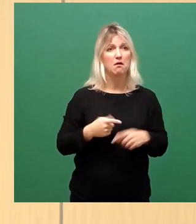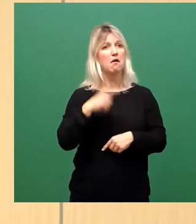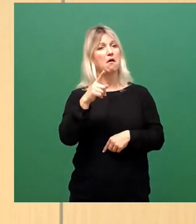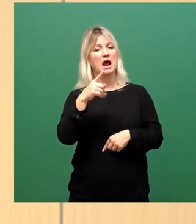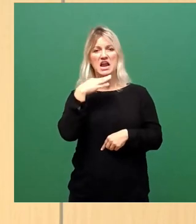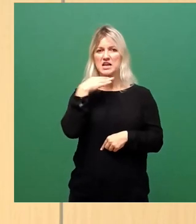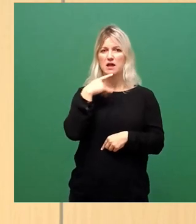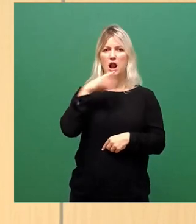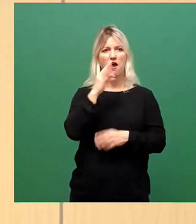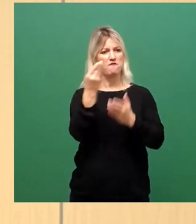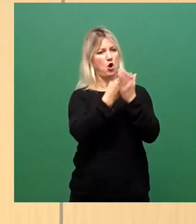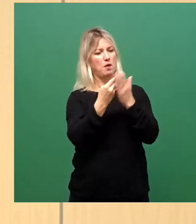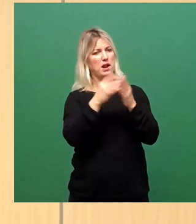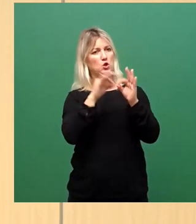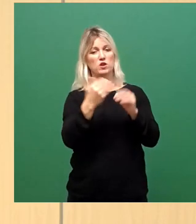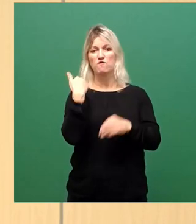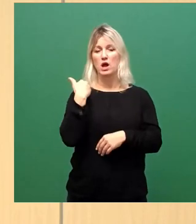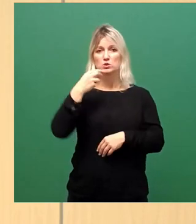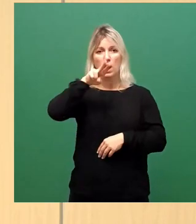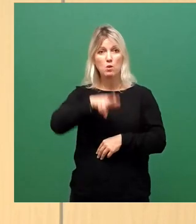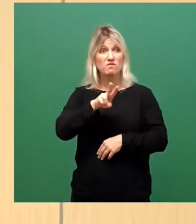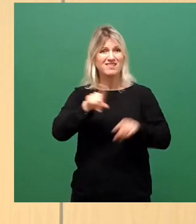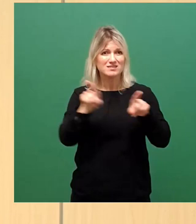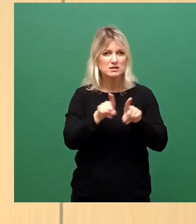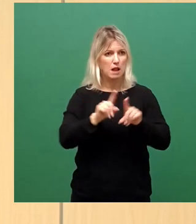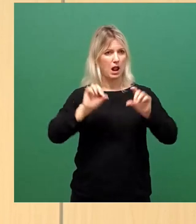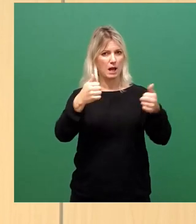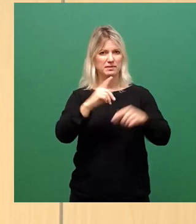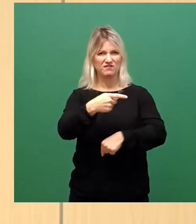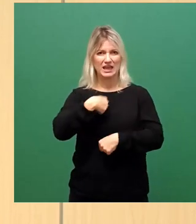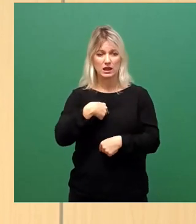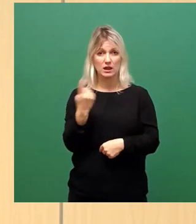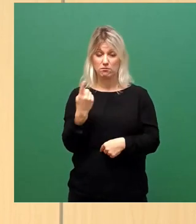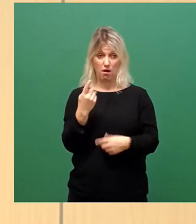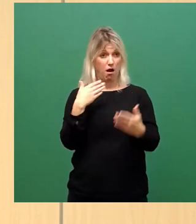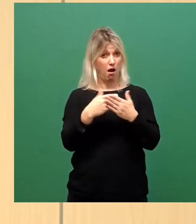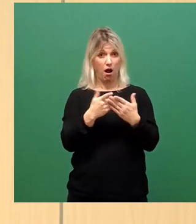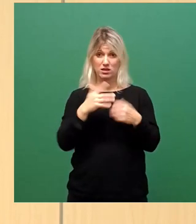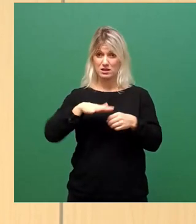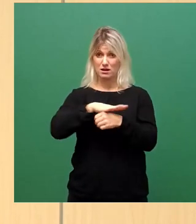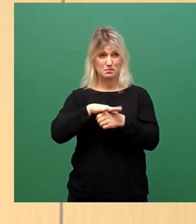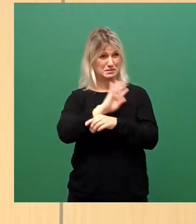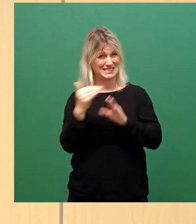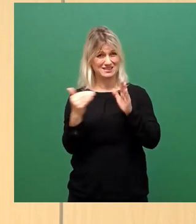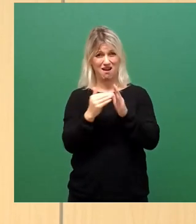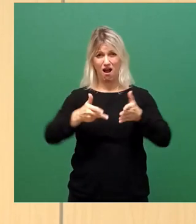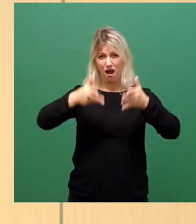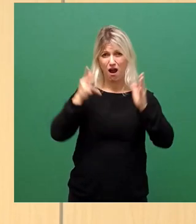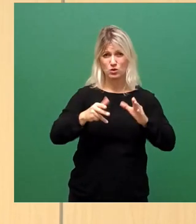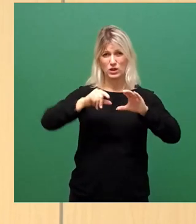zwei Monaten genau das gleiche erlebt hat, wie wir, nämlich Inzidenzen im Land ist weit bis 800. Insofern müssen wir